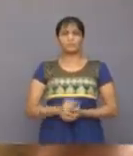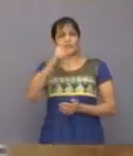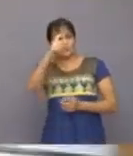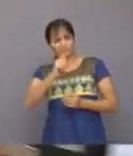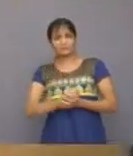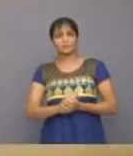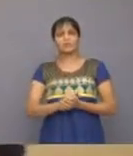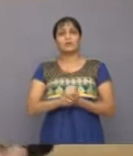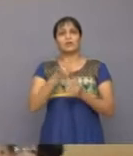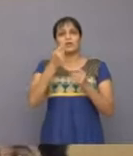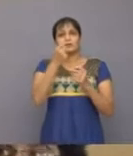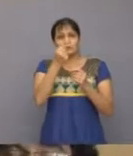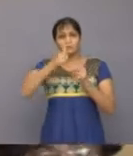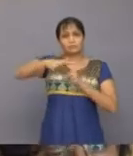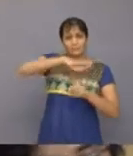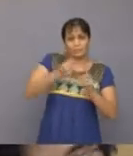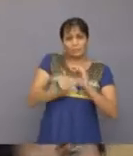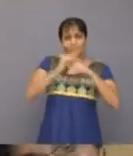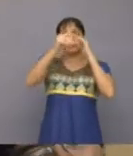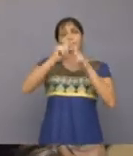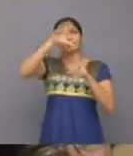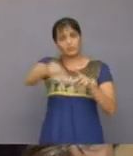तामाजिक एवं आर्थिक पुनर्वाद विपाद,